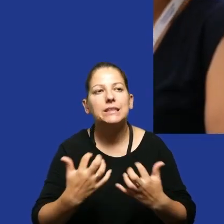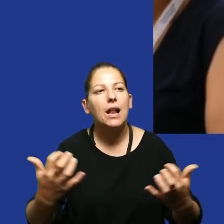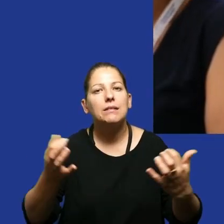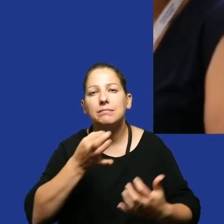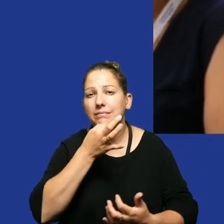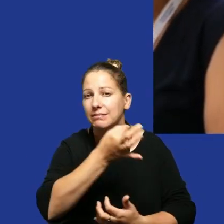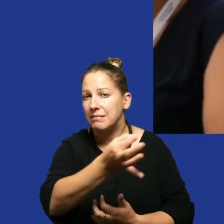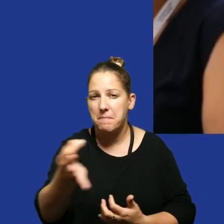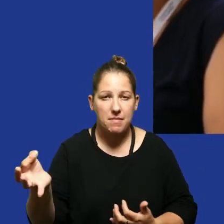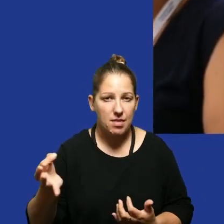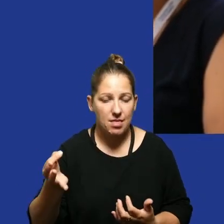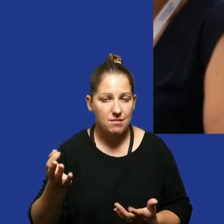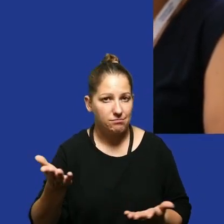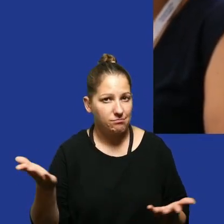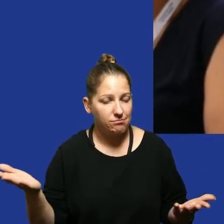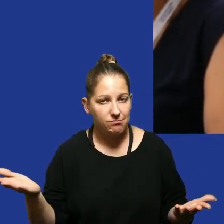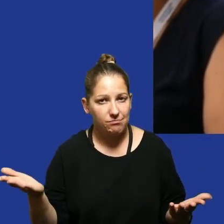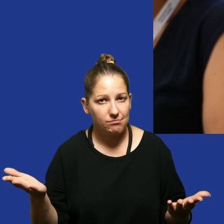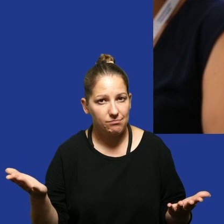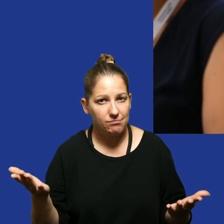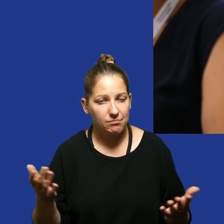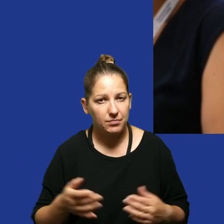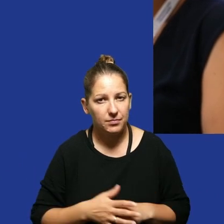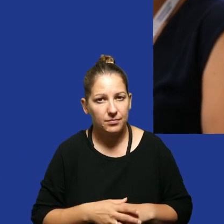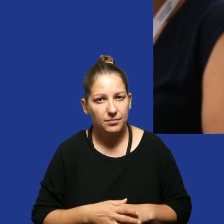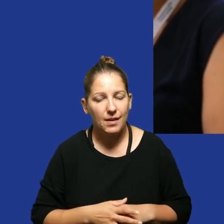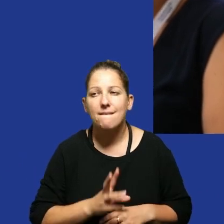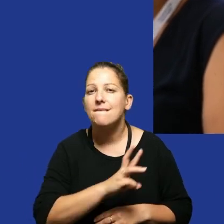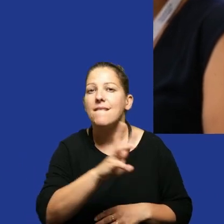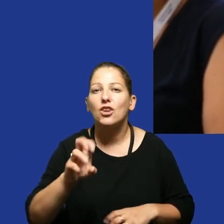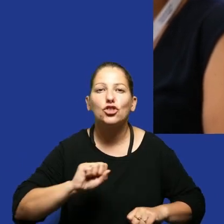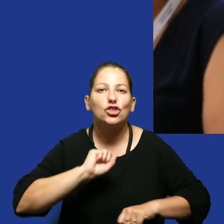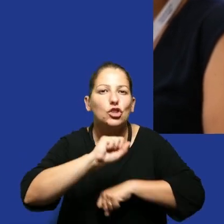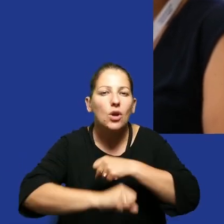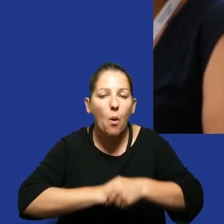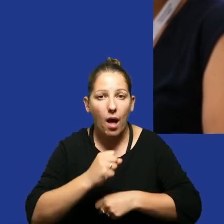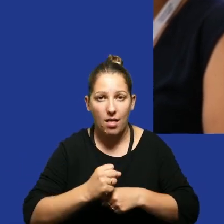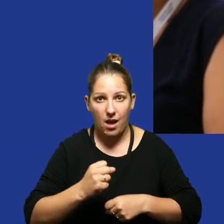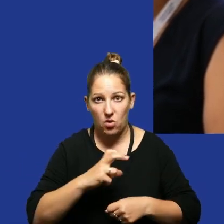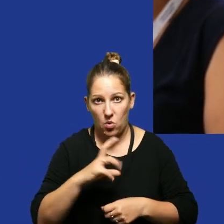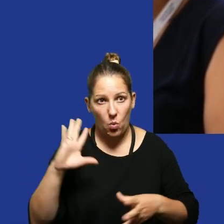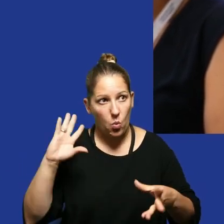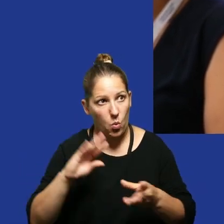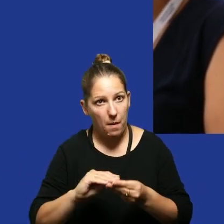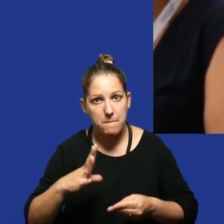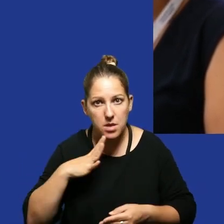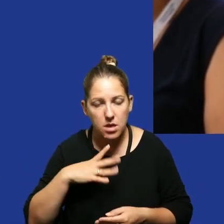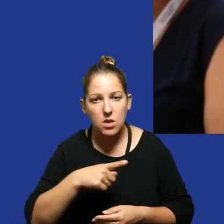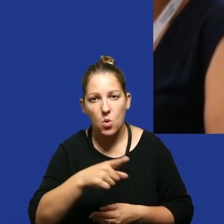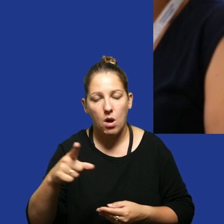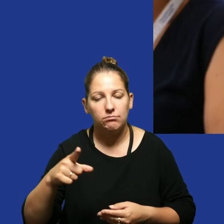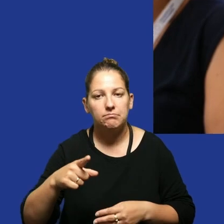i zapytać Was o takie Wasze działania. Czy spotkaliście się z tym, że